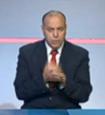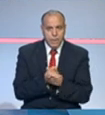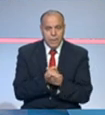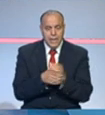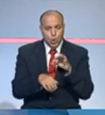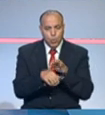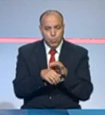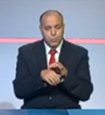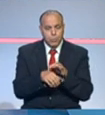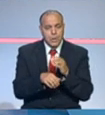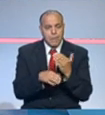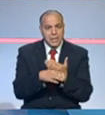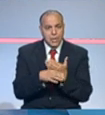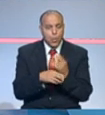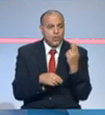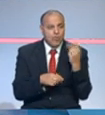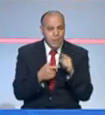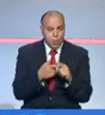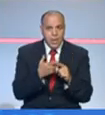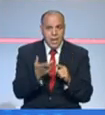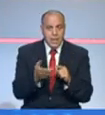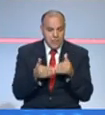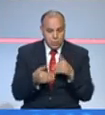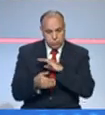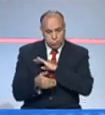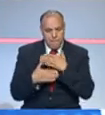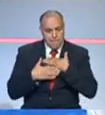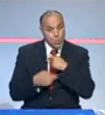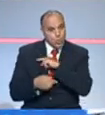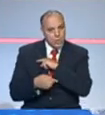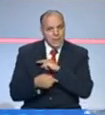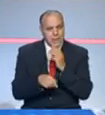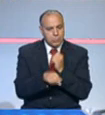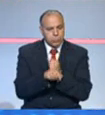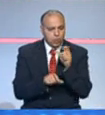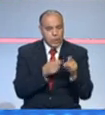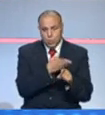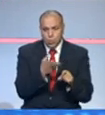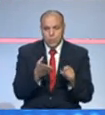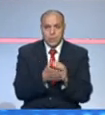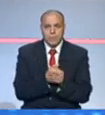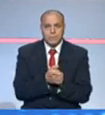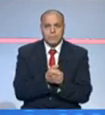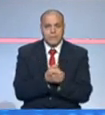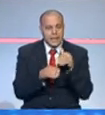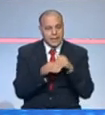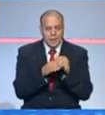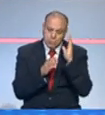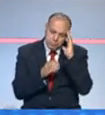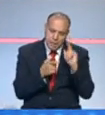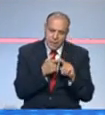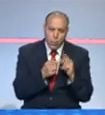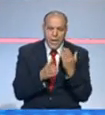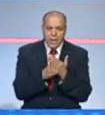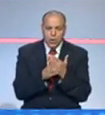الطب المدرسي والطب الجامع هو اللي مش ياخذ الأمر بديه ليتلقيح الناس هذوما في المبيتات وفي